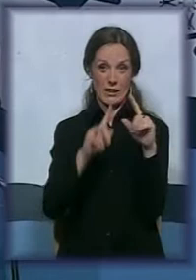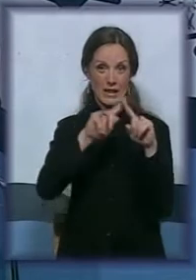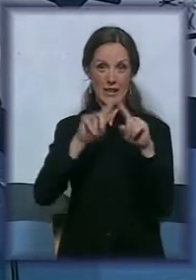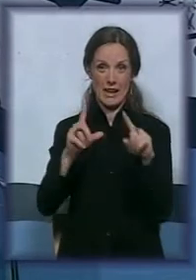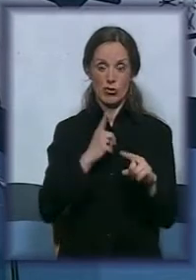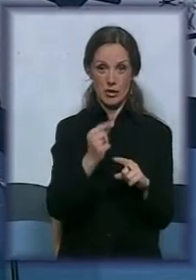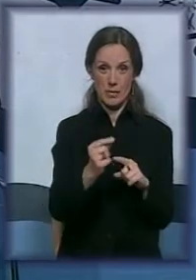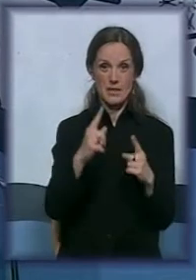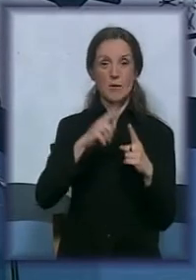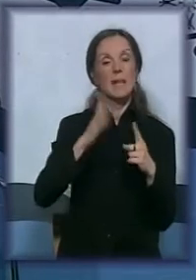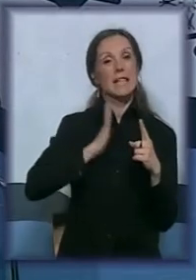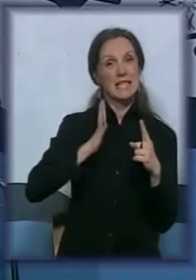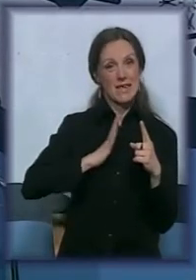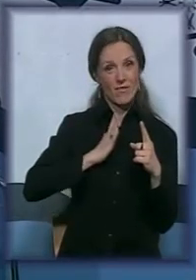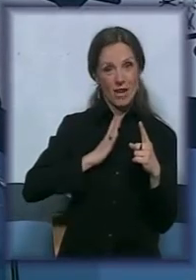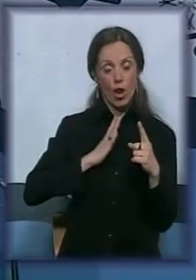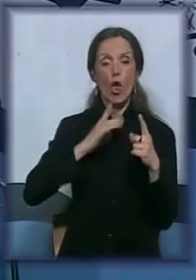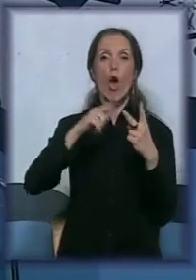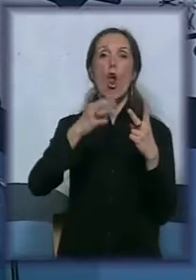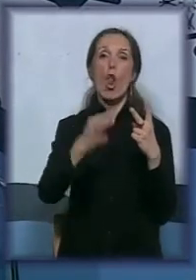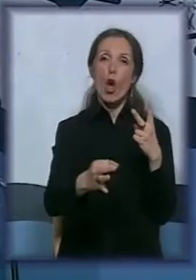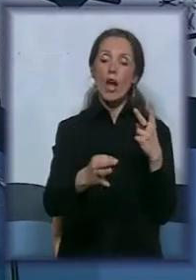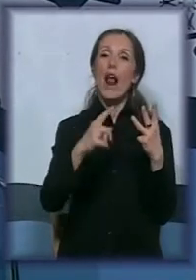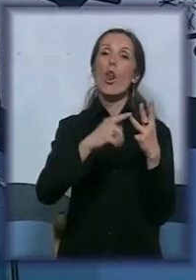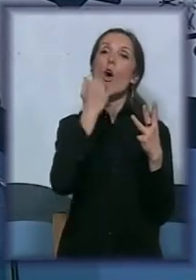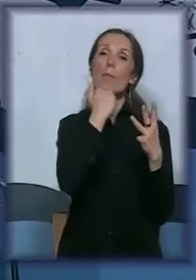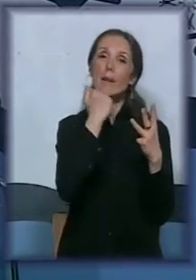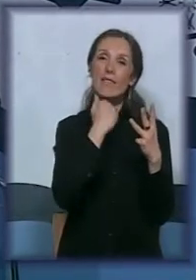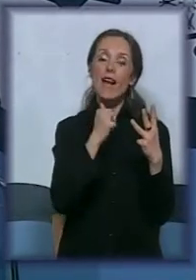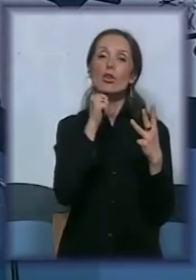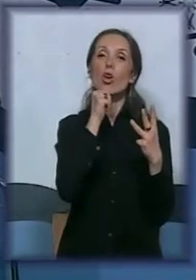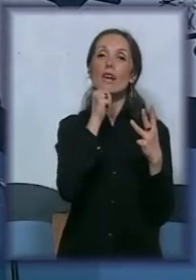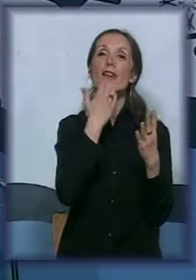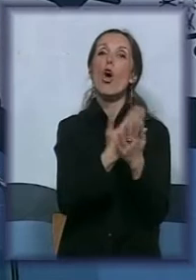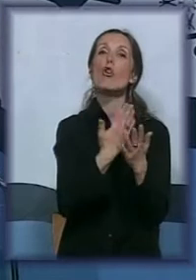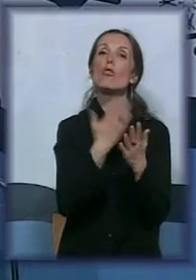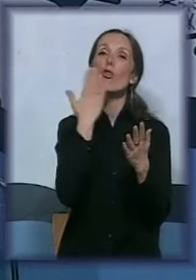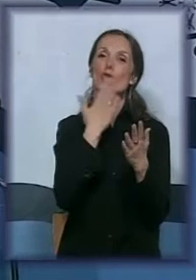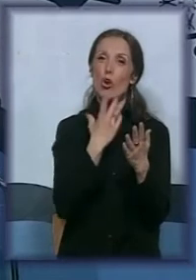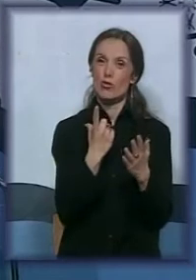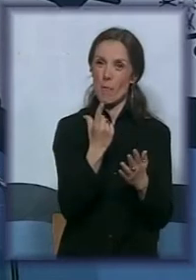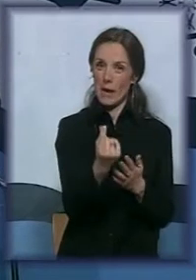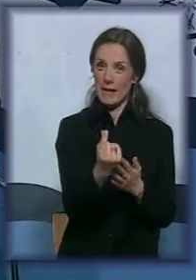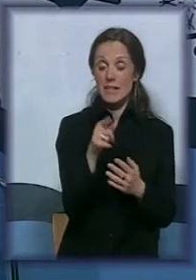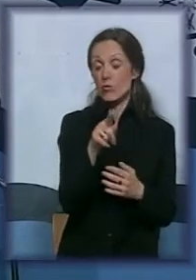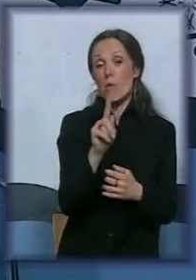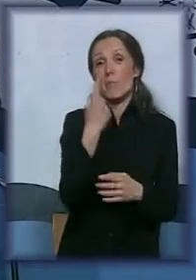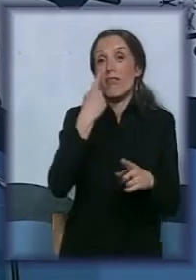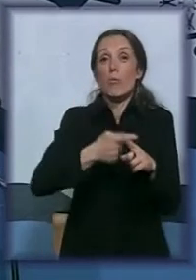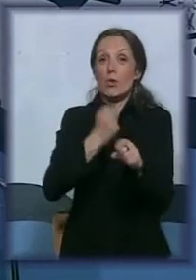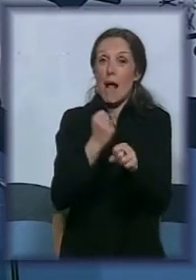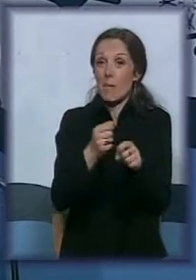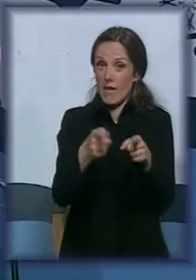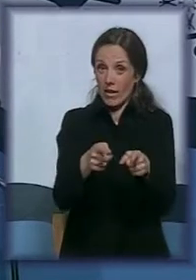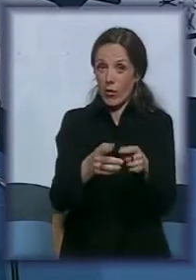To je civilno, lokalno, privatno i osnovno školsko partnerstvo. Nešto što je prvi put napravljeno od tog tipa.